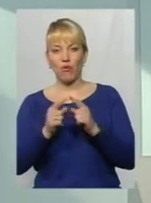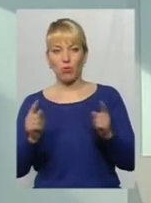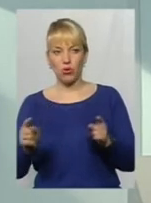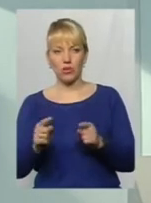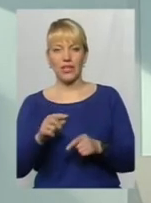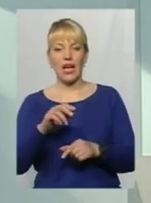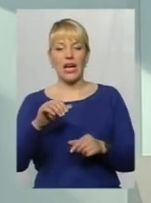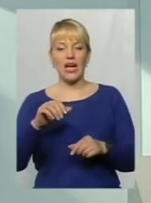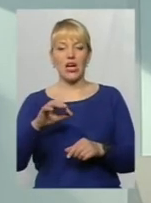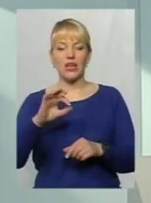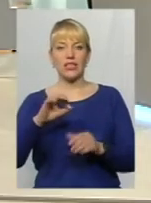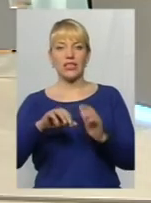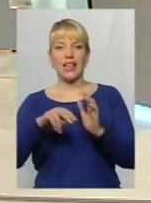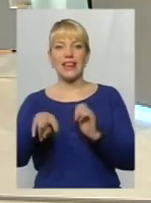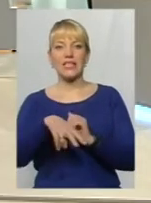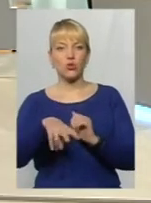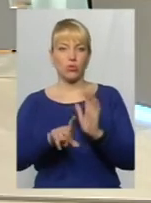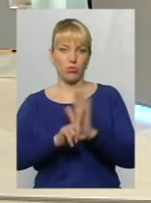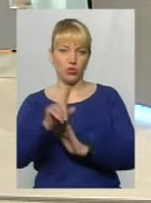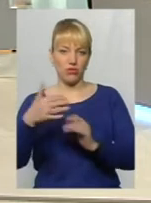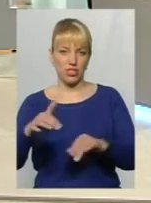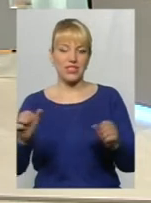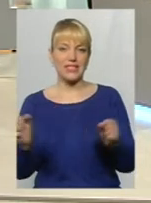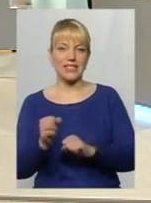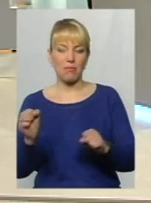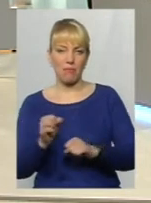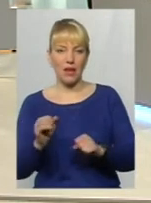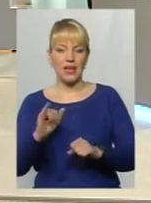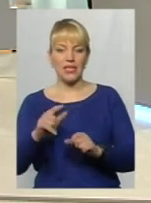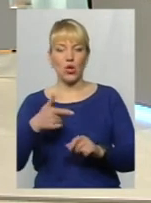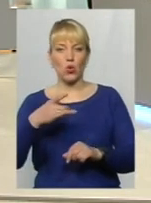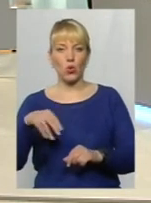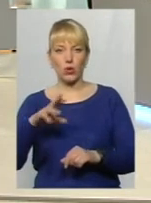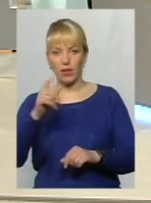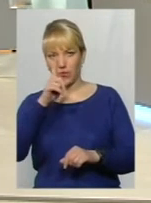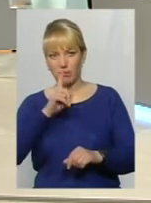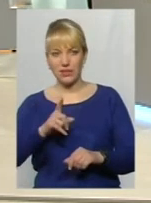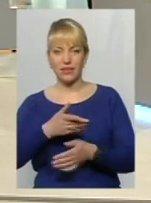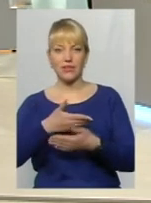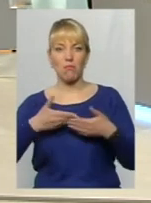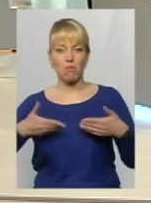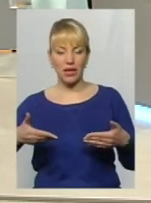листопаді вже почалася зима. І за грудень місяць ми